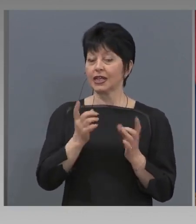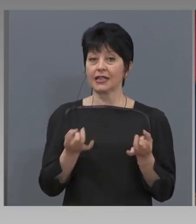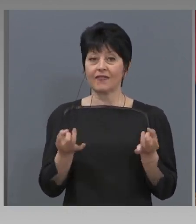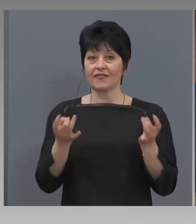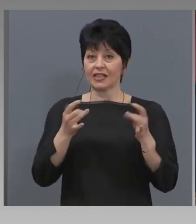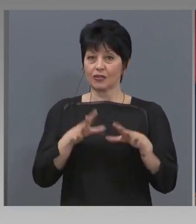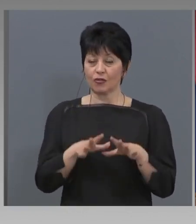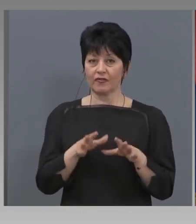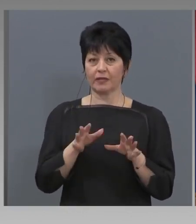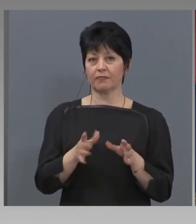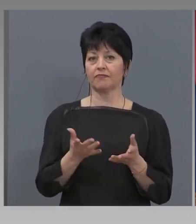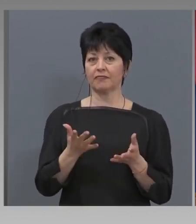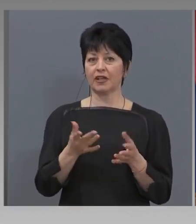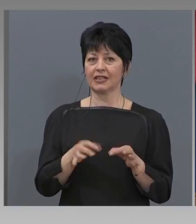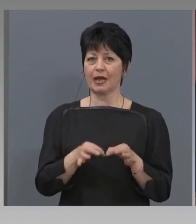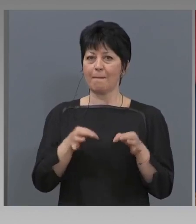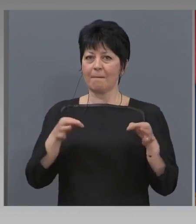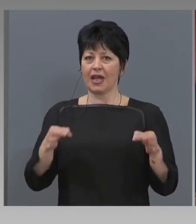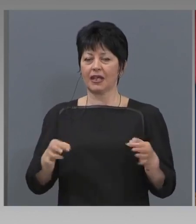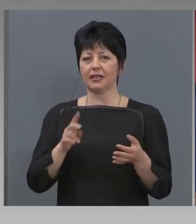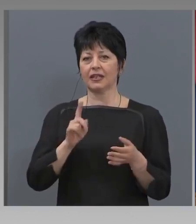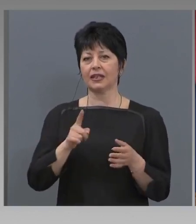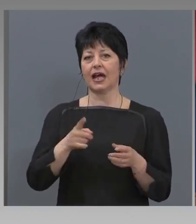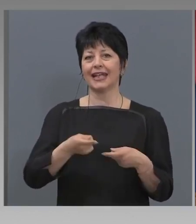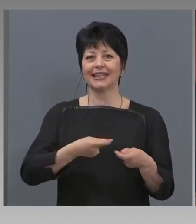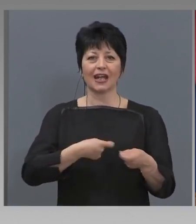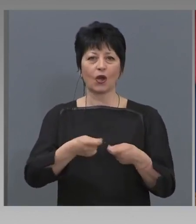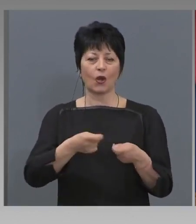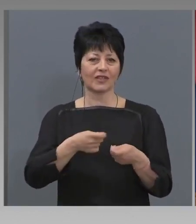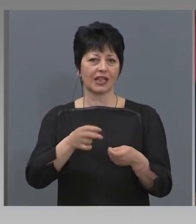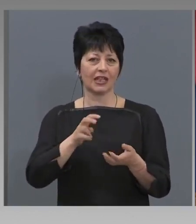Има предвид мерките на търговските банки за срока до декември.